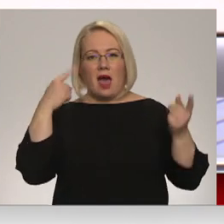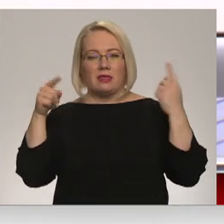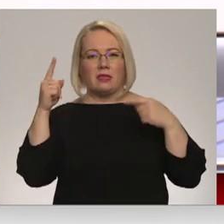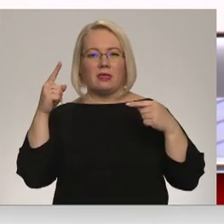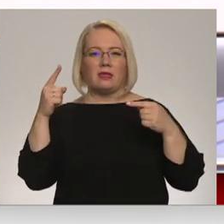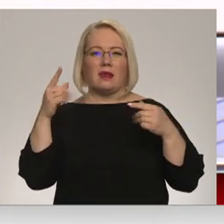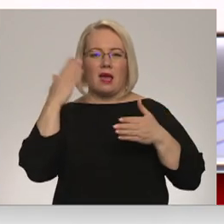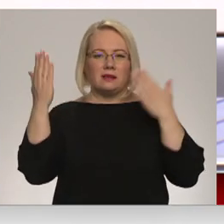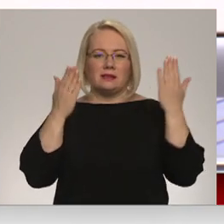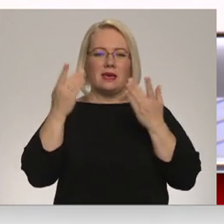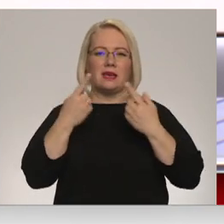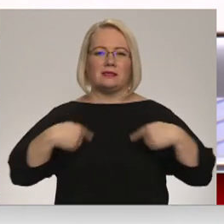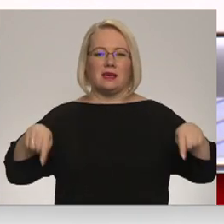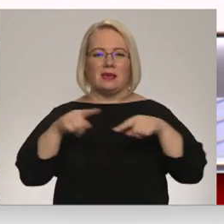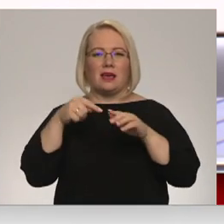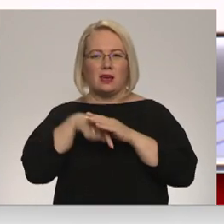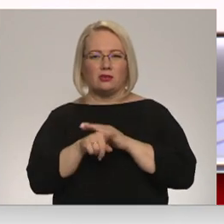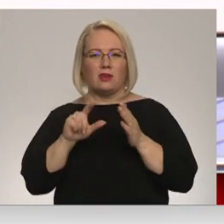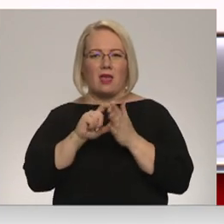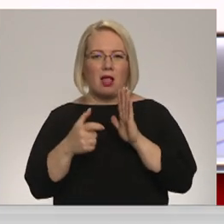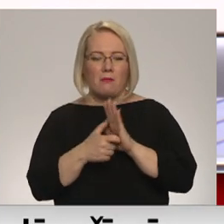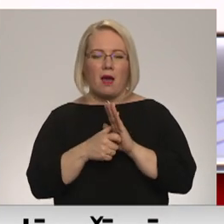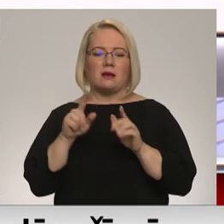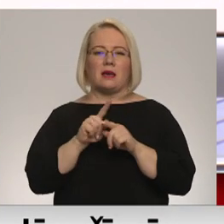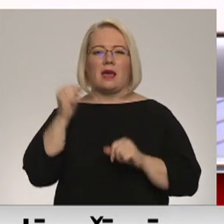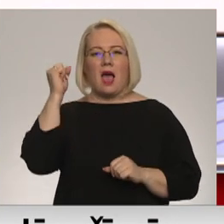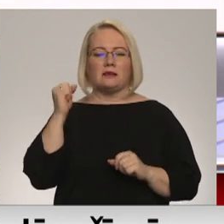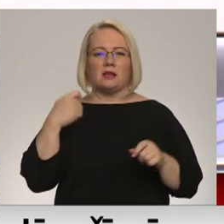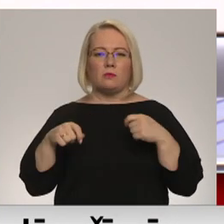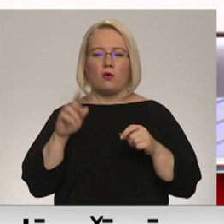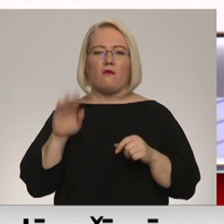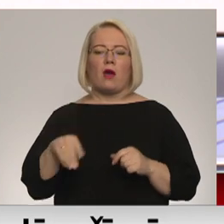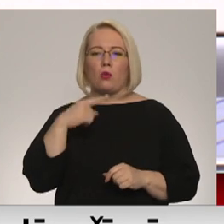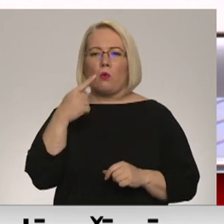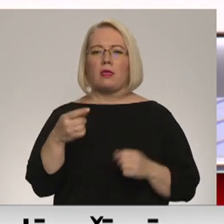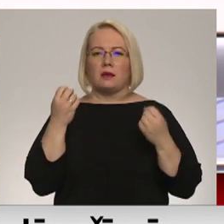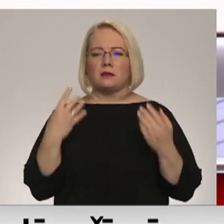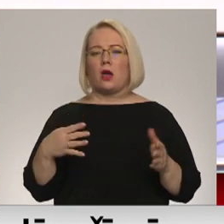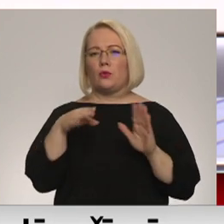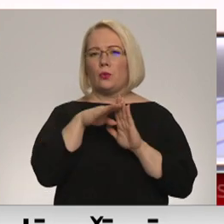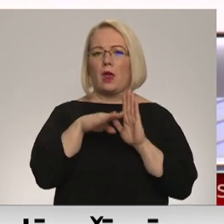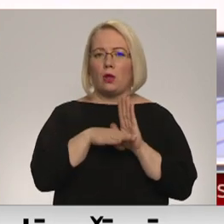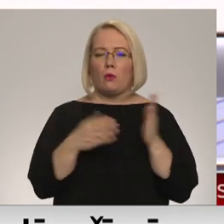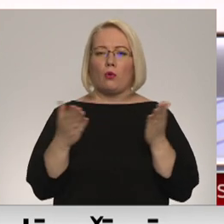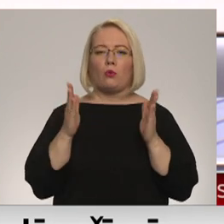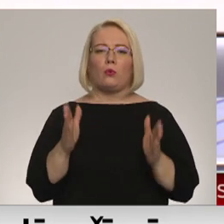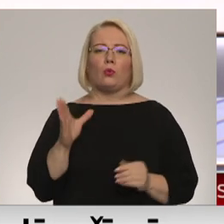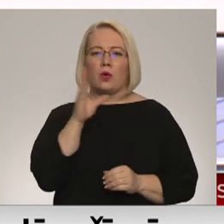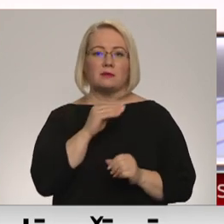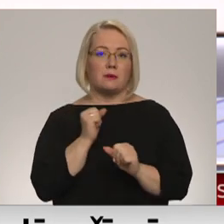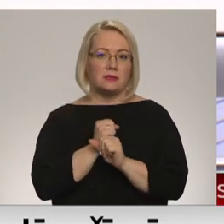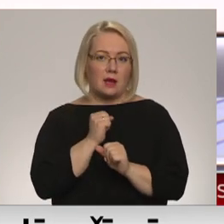tās paši arī daudz pieminētās azartspēles, kur var uzlikt skaidru regulējumu, kuros būtu iespējams strādāt.